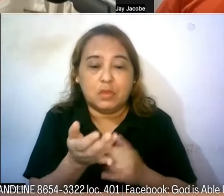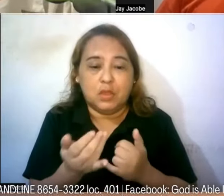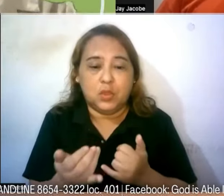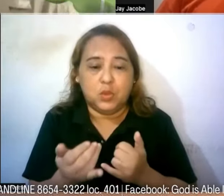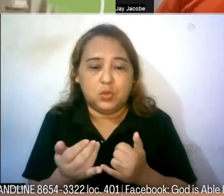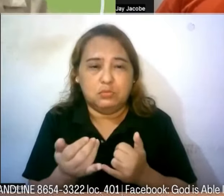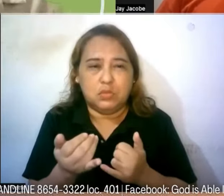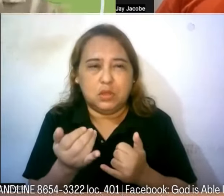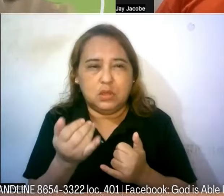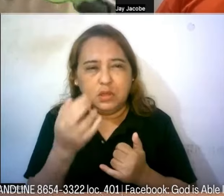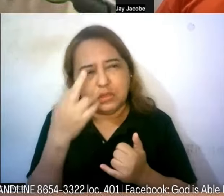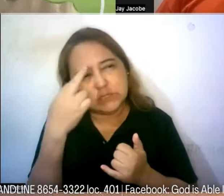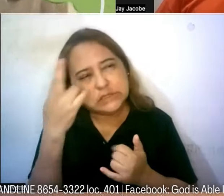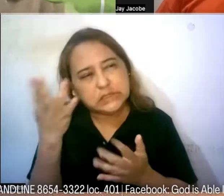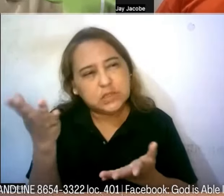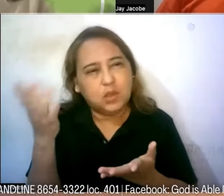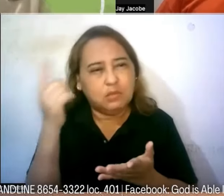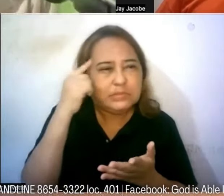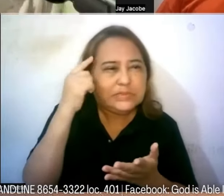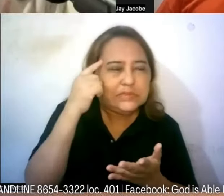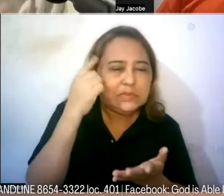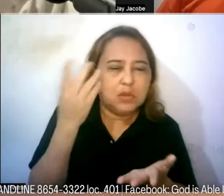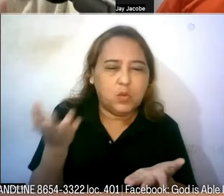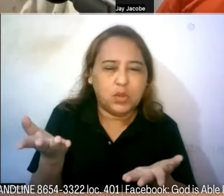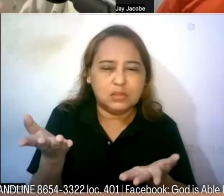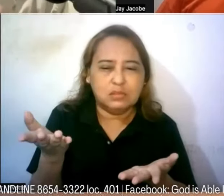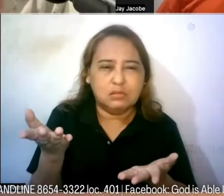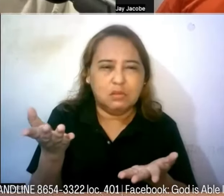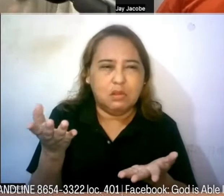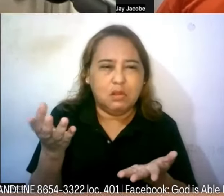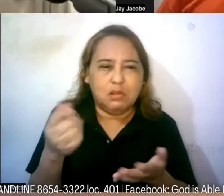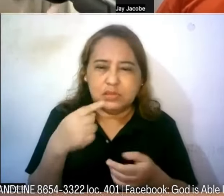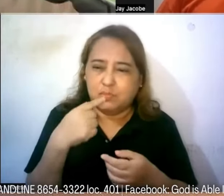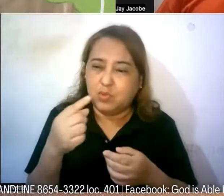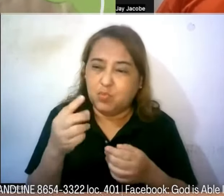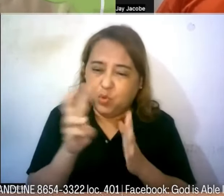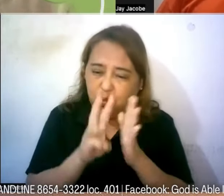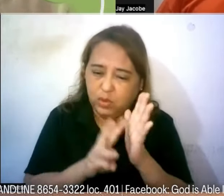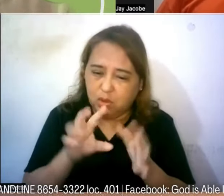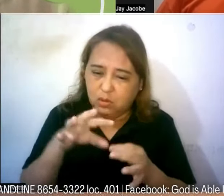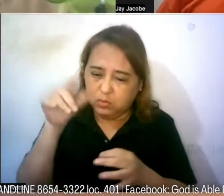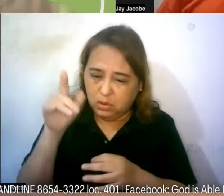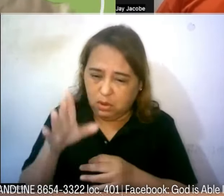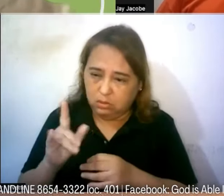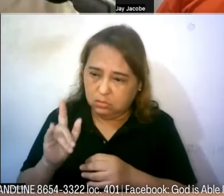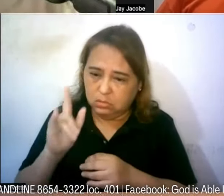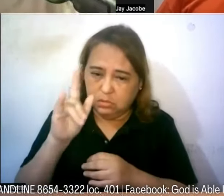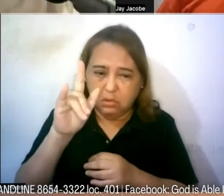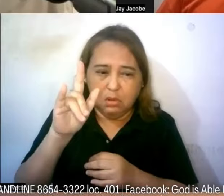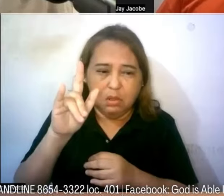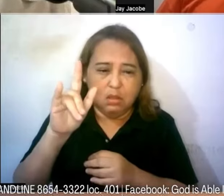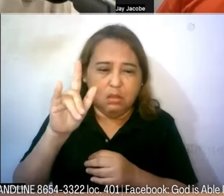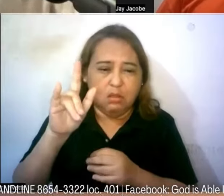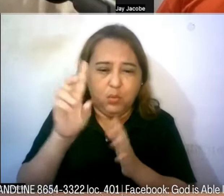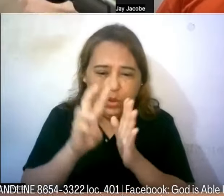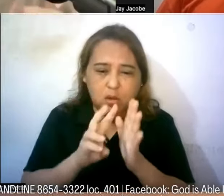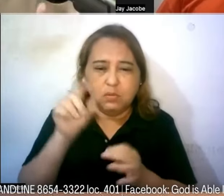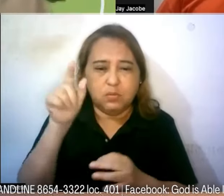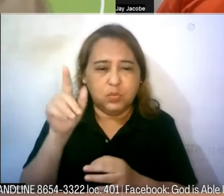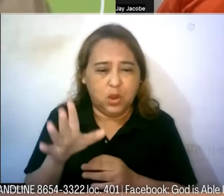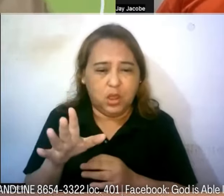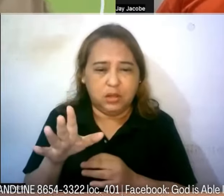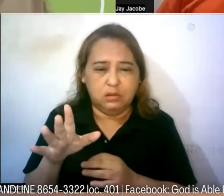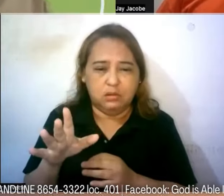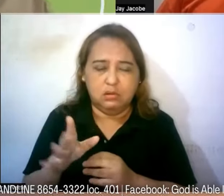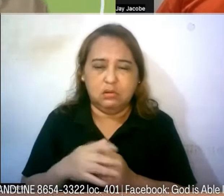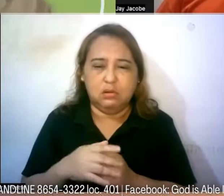realization mo kasi nabanggit ko kanina kalooban ng Diyos para sa iyo na mag-abroad ngayon ngayon parang pinihit ka ng Diyos